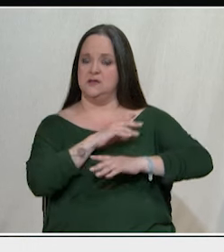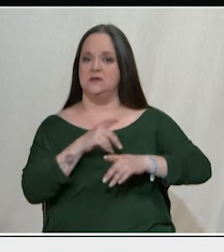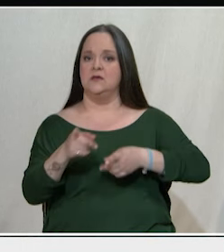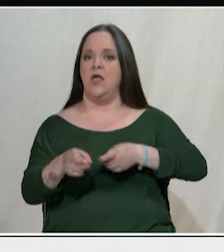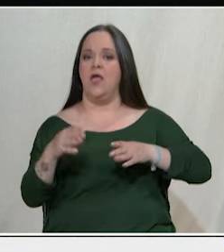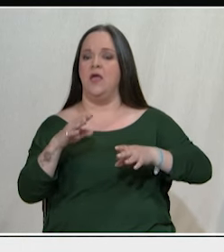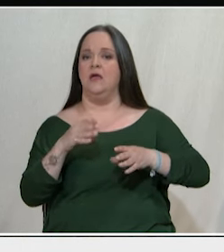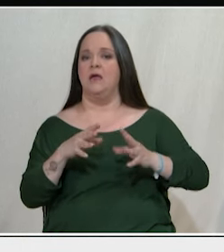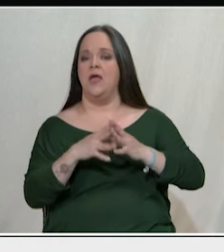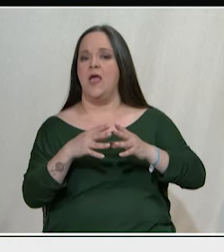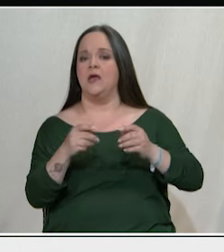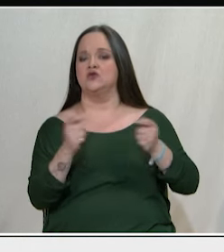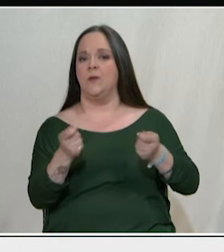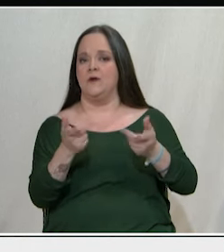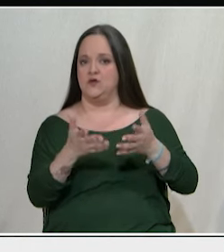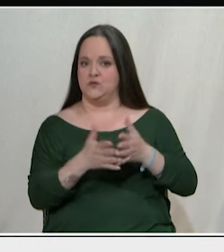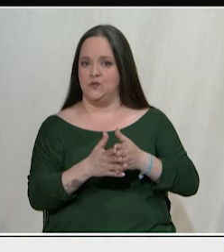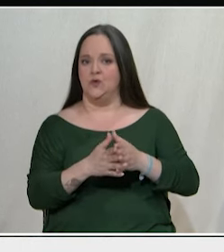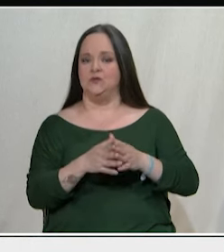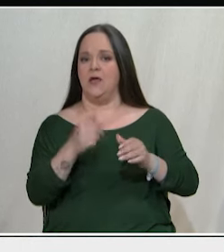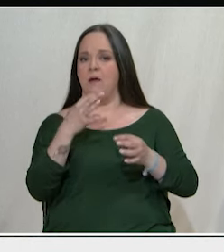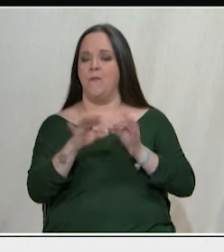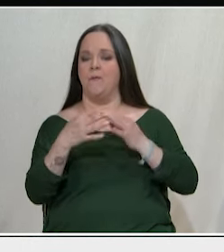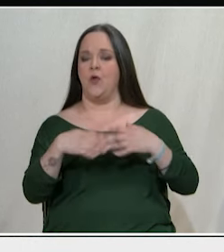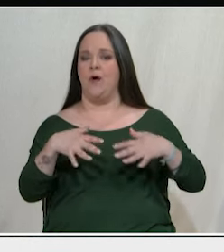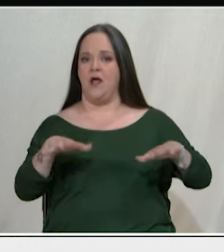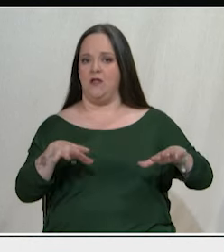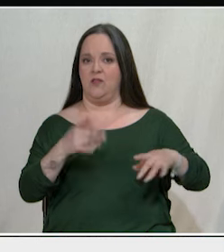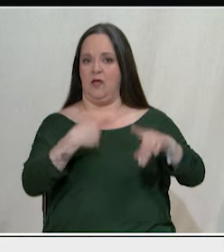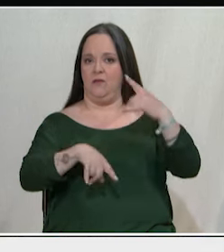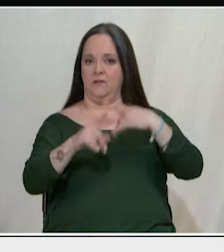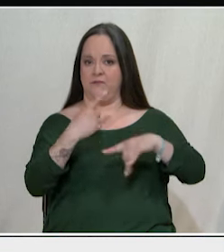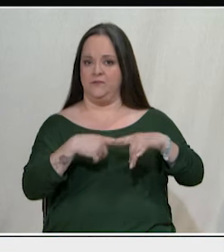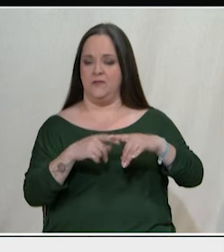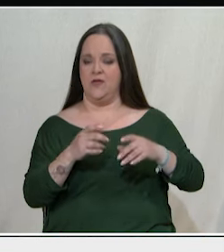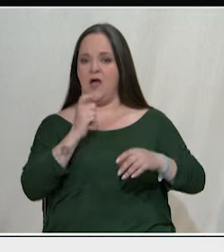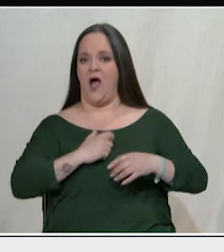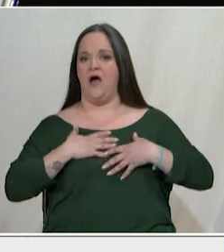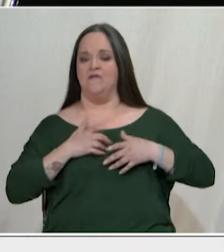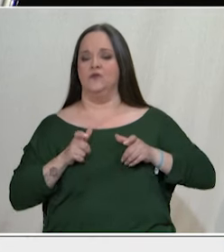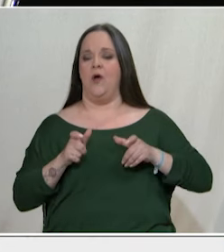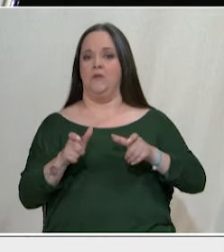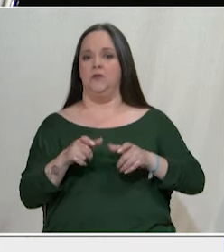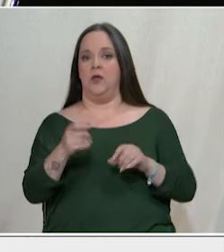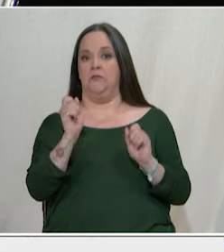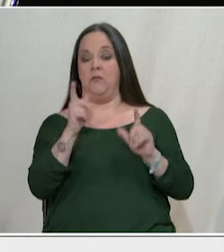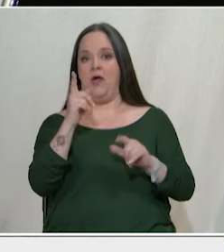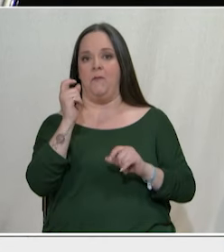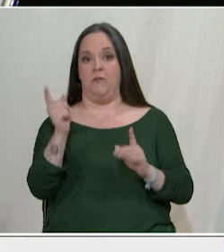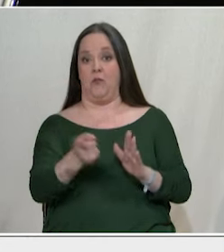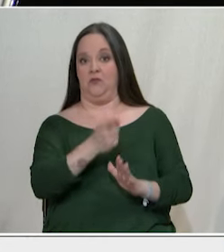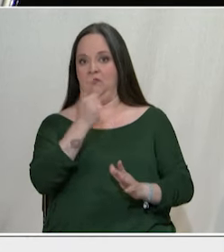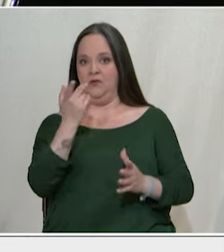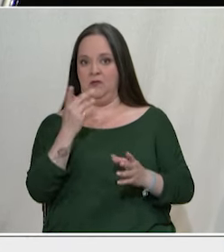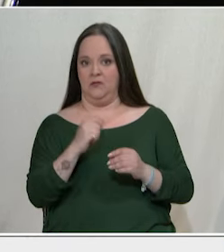προπαγάνδα για τη δίθεν αυτοάμυνα του Ισραήλ. Και βέβαια το πρωτάκουστο να έχουμε βγει σαν